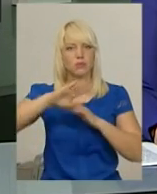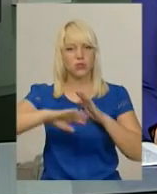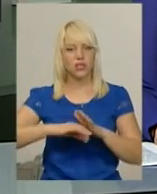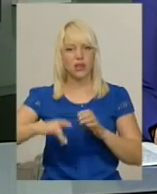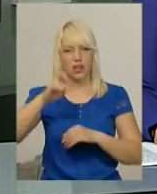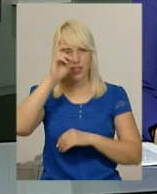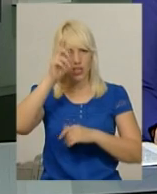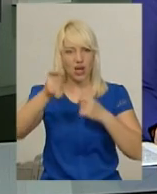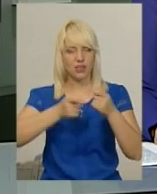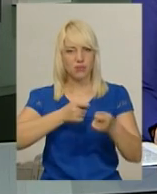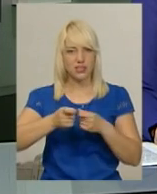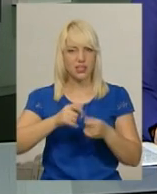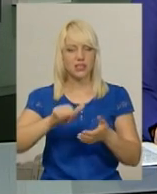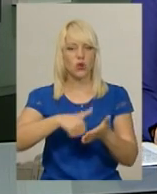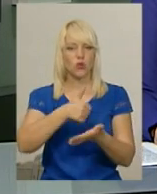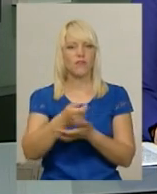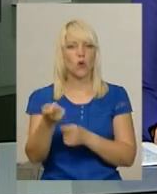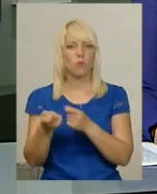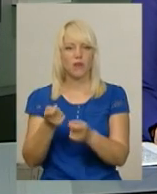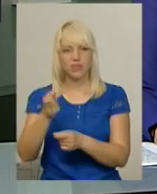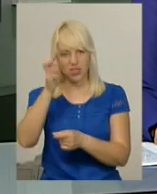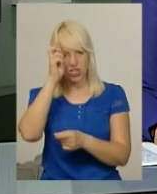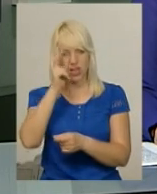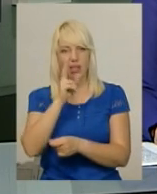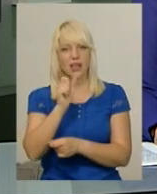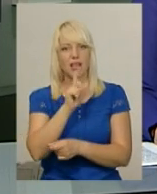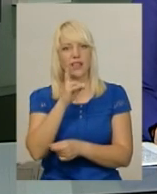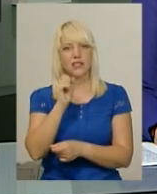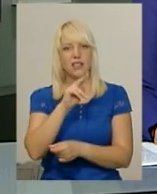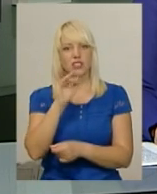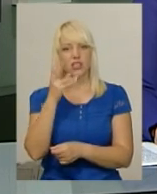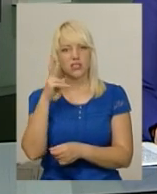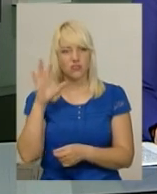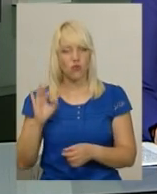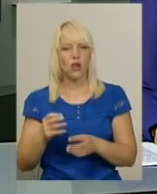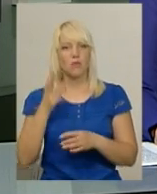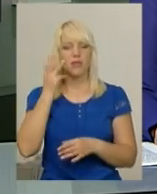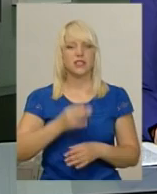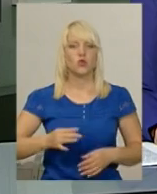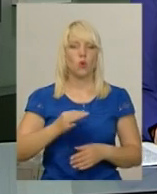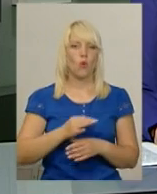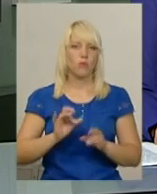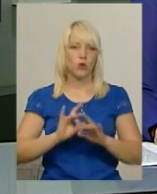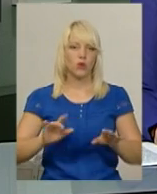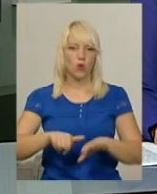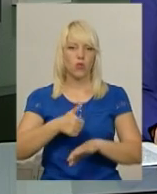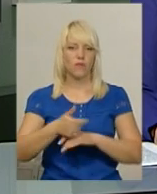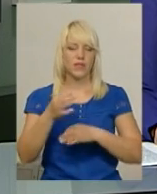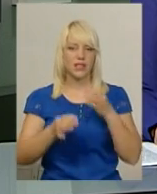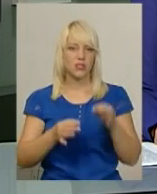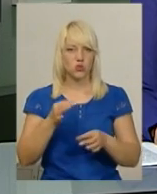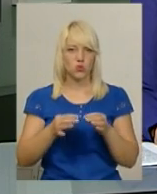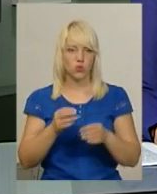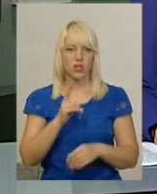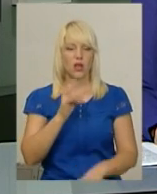райдержадміністрації та Головного управління Державної казначейської служби України в Хмельницькій області, розповів головний суддя Спартакіаду